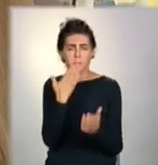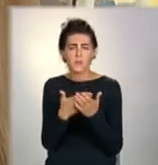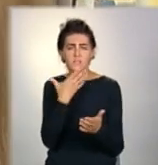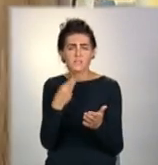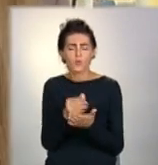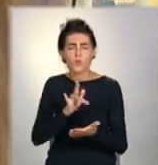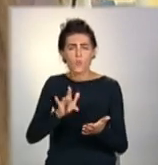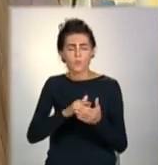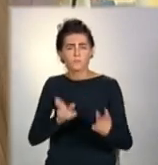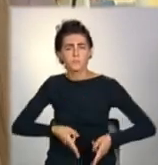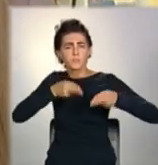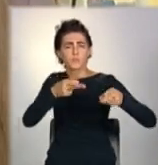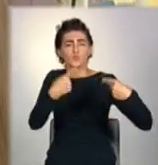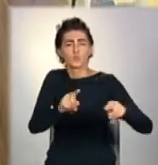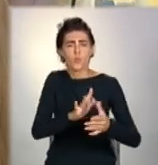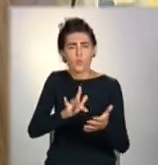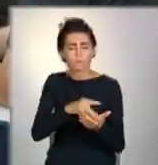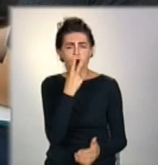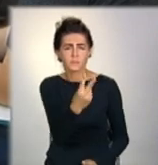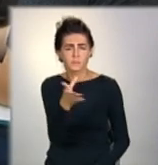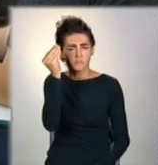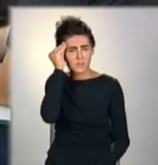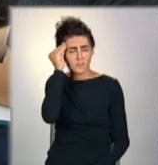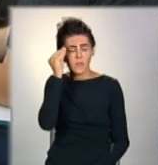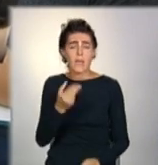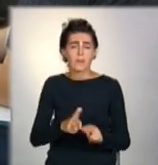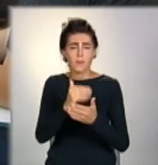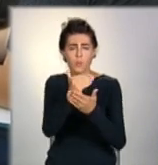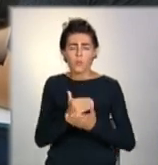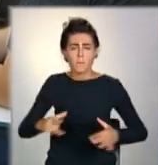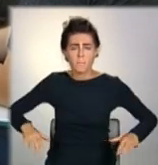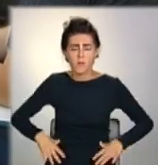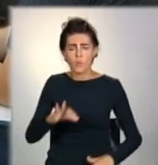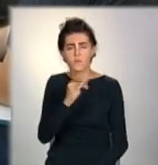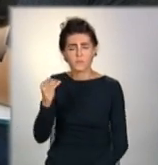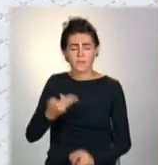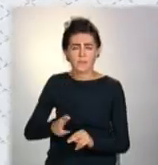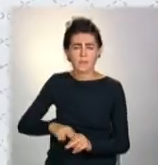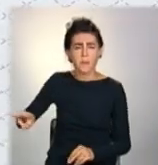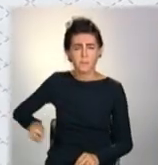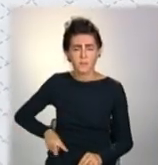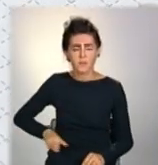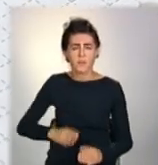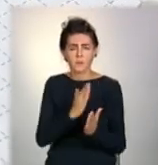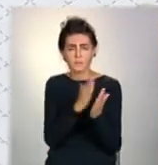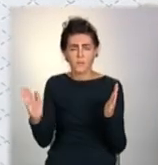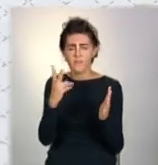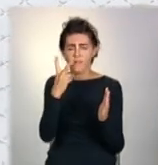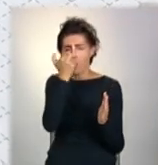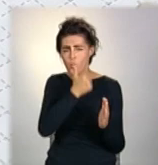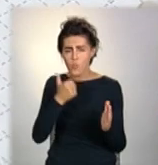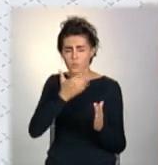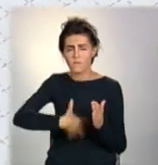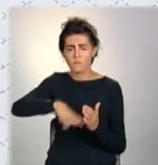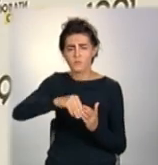Приїжджаючи в інший міст на обучення, ми бачимо, як це роблять наші колеги. Програма «Мастер оф паблік адміністрейшн» розрахована на два роки та охоплює